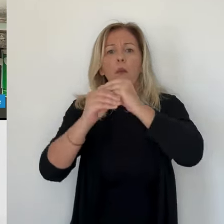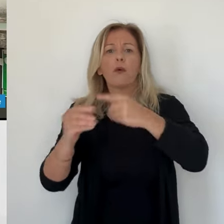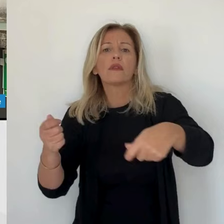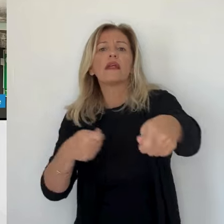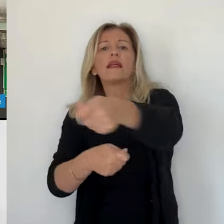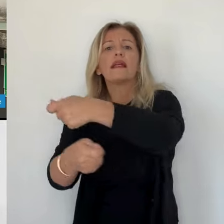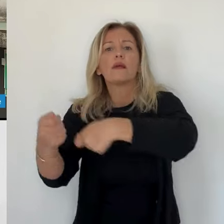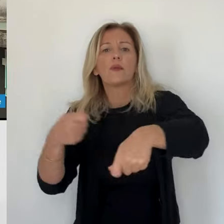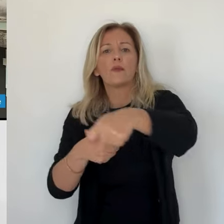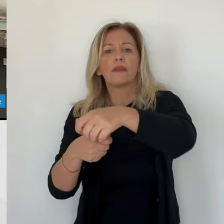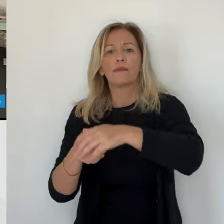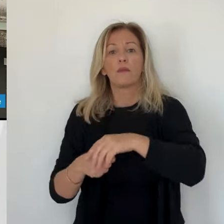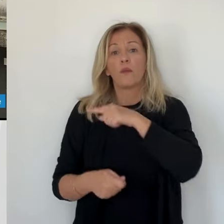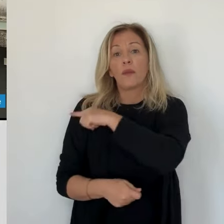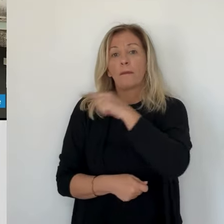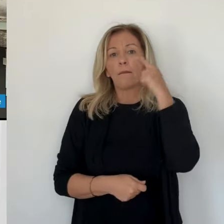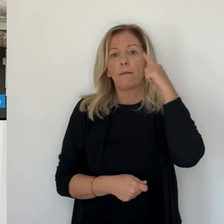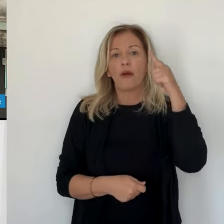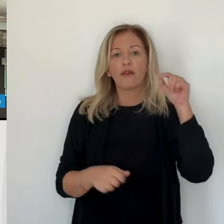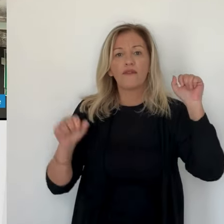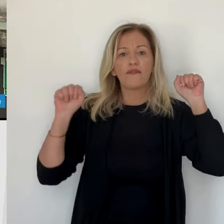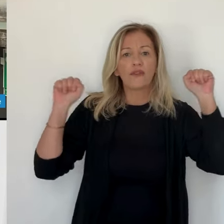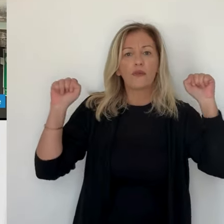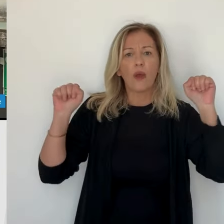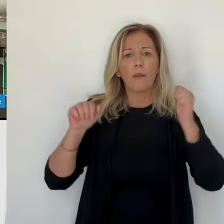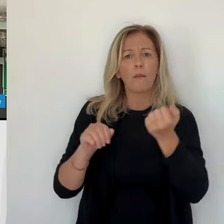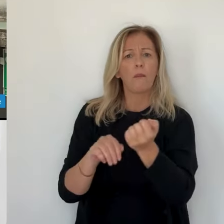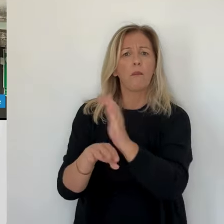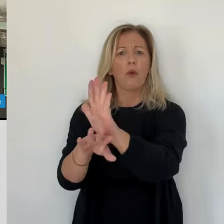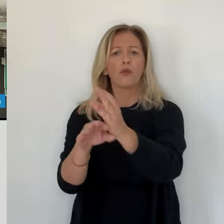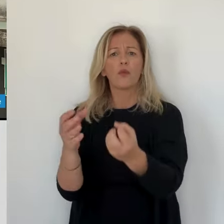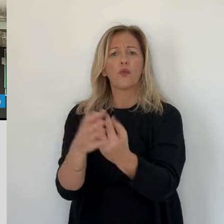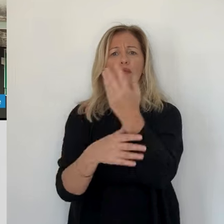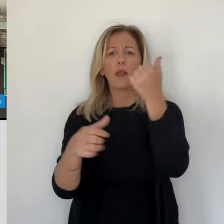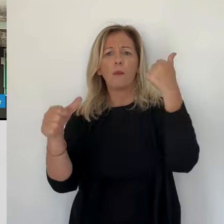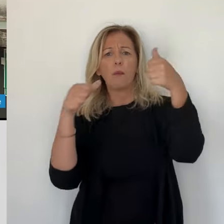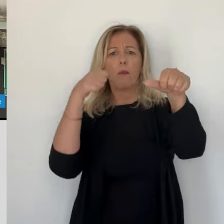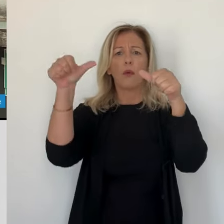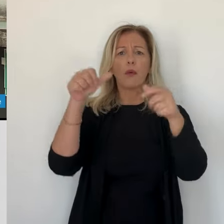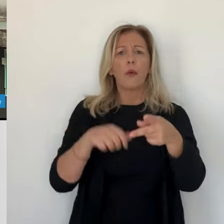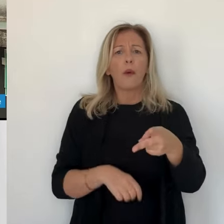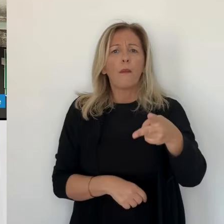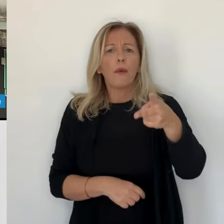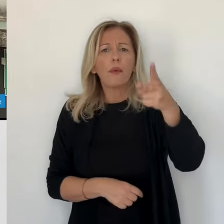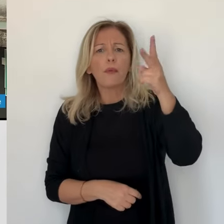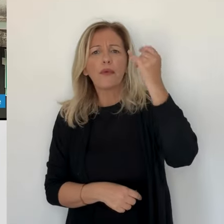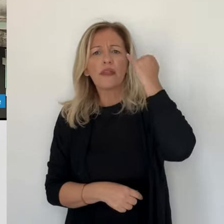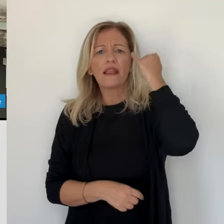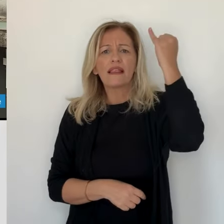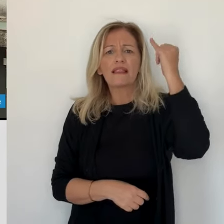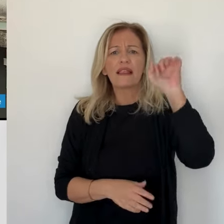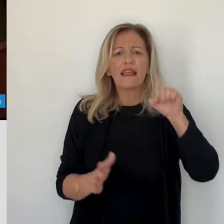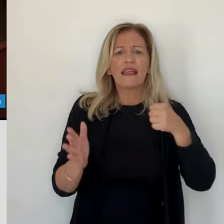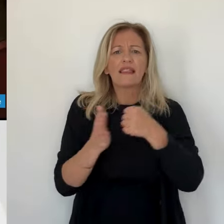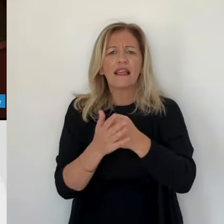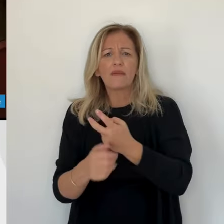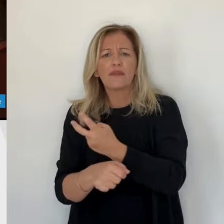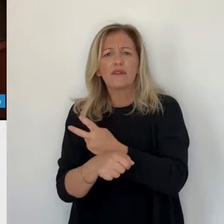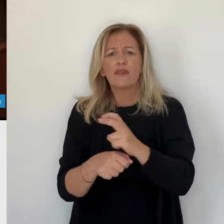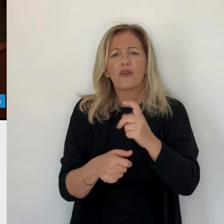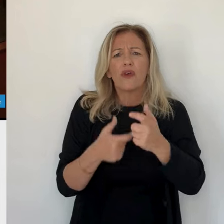des formes exacerbées de populisme, d'extrémisme, ont aujourd'hui clairement le vent en poupe.